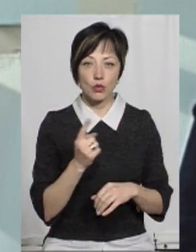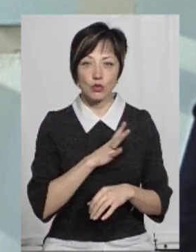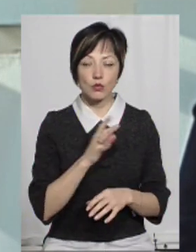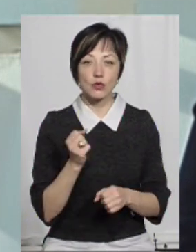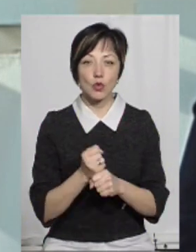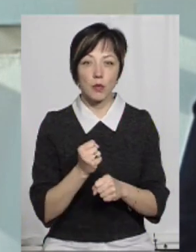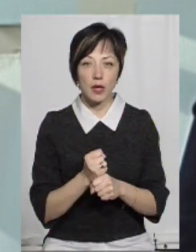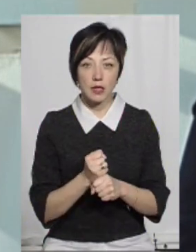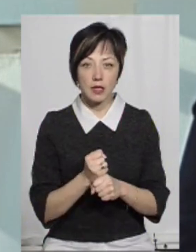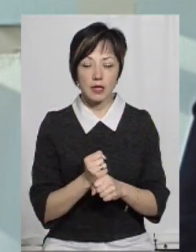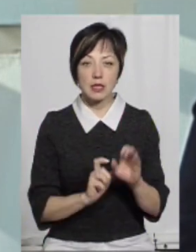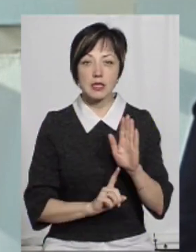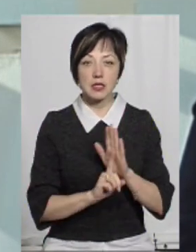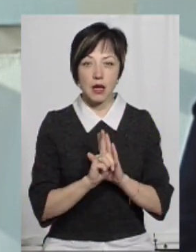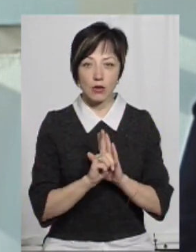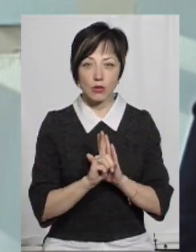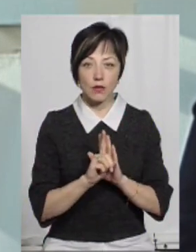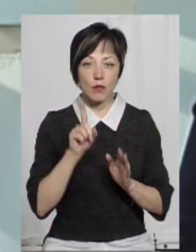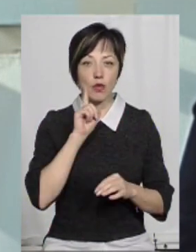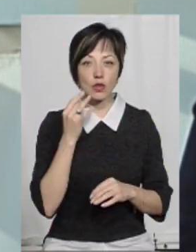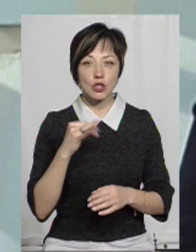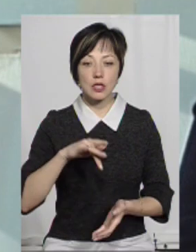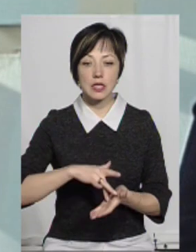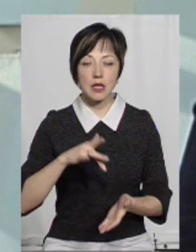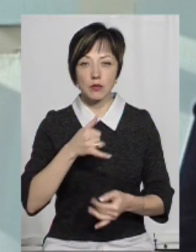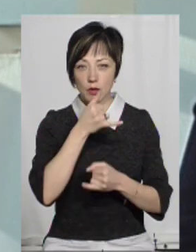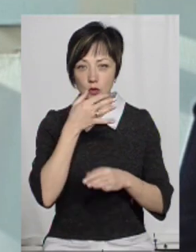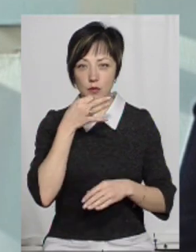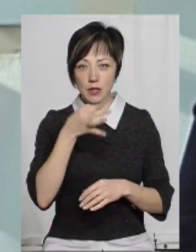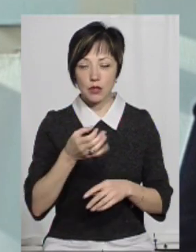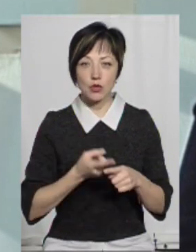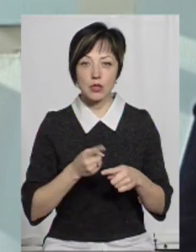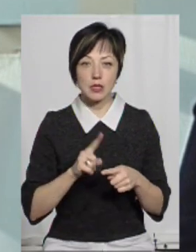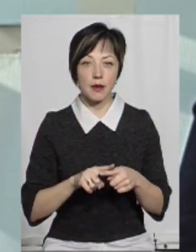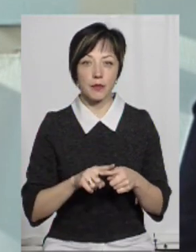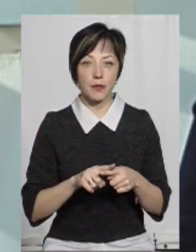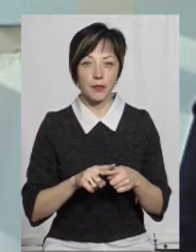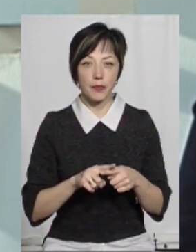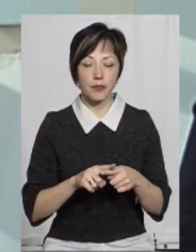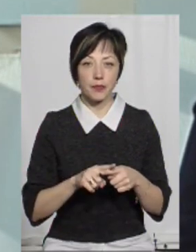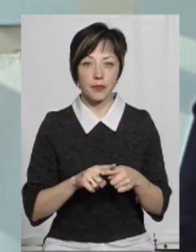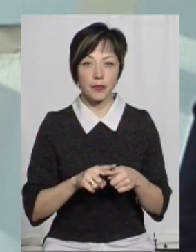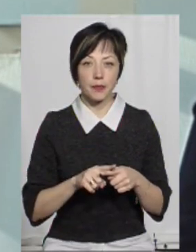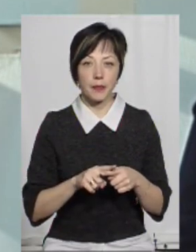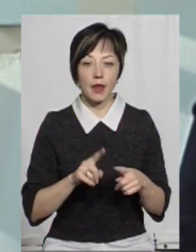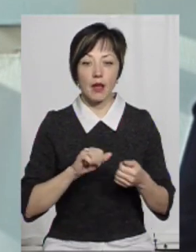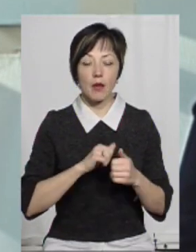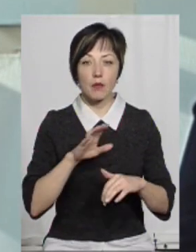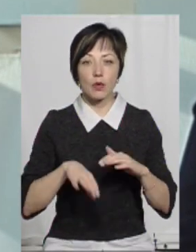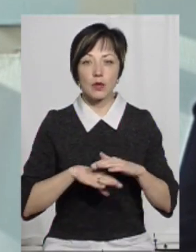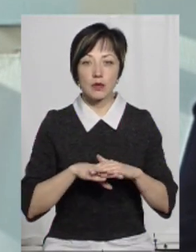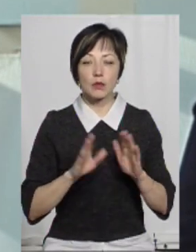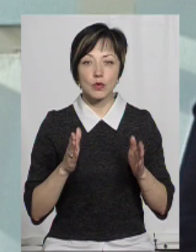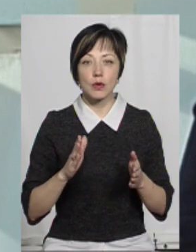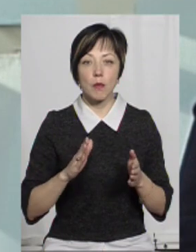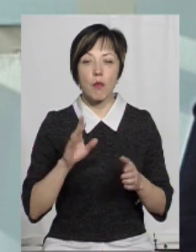щоб зробити стартовий молодіжний центр. Ми не можемо сказати, що на цьому Кам'яне збуде і